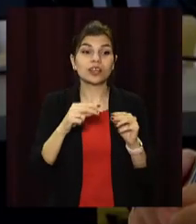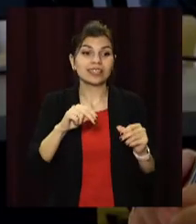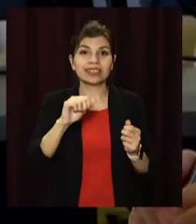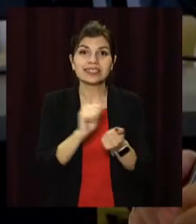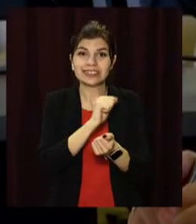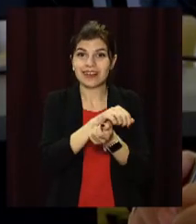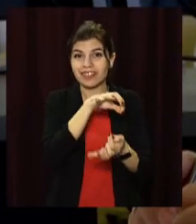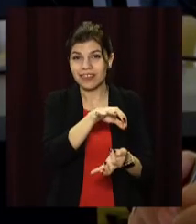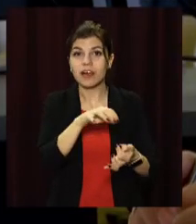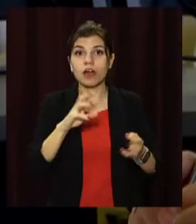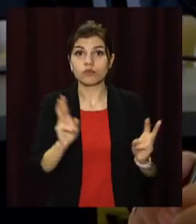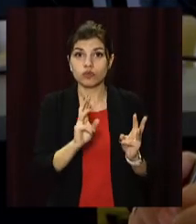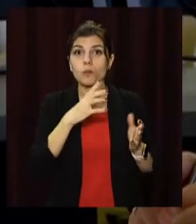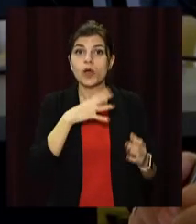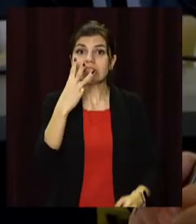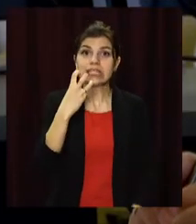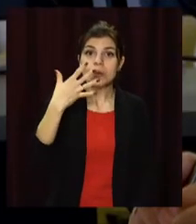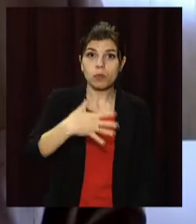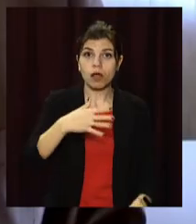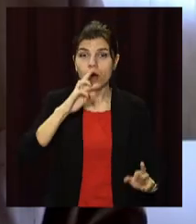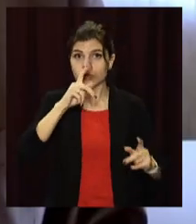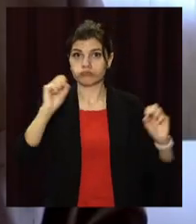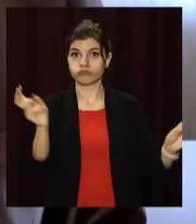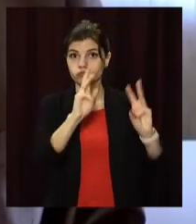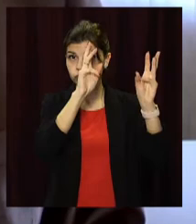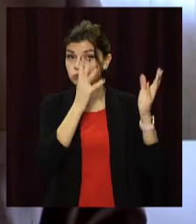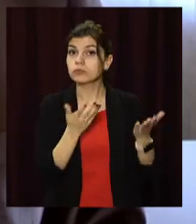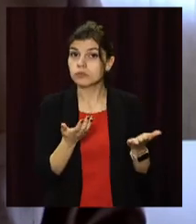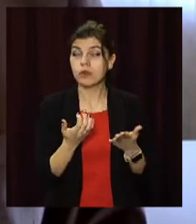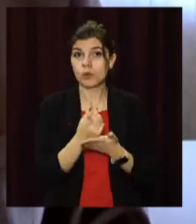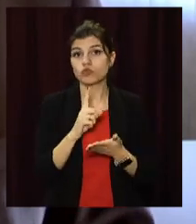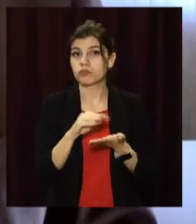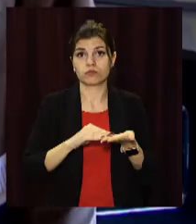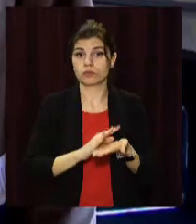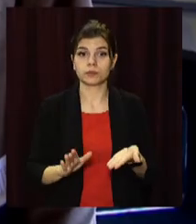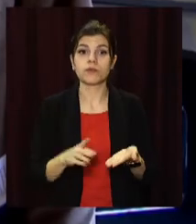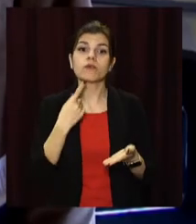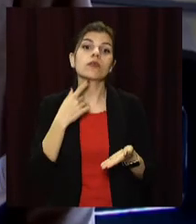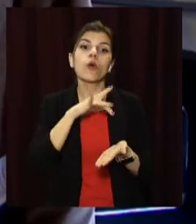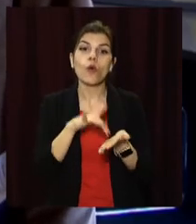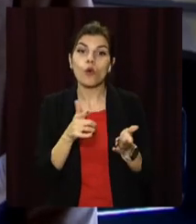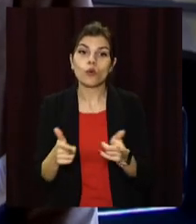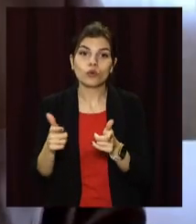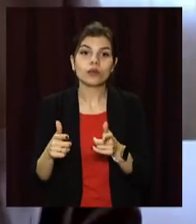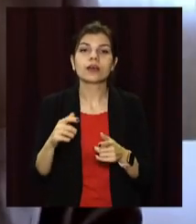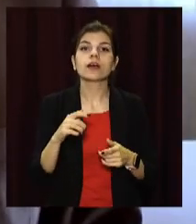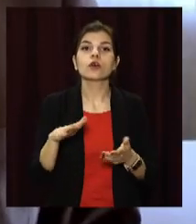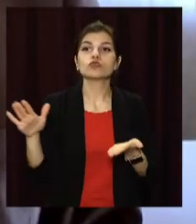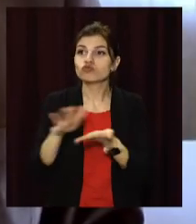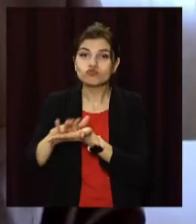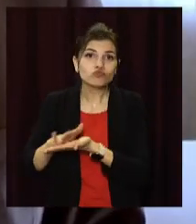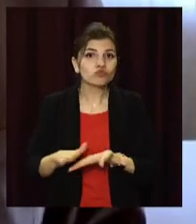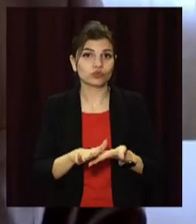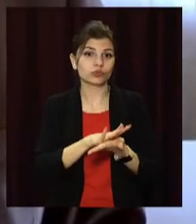сохустою сталося понад 350 займань. Першочергово необхідно підготувати місто, санітарне очіщення провести,